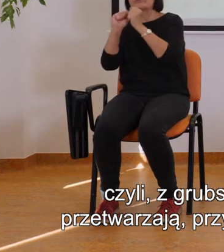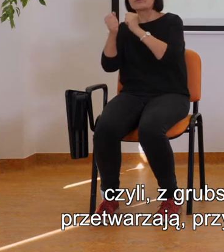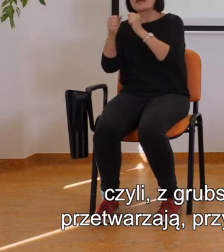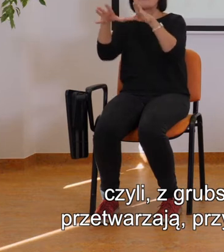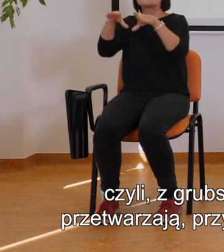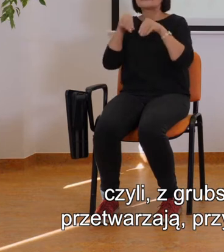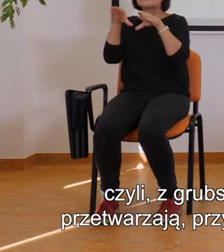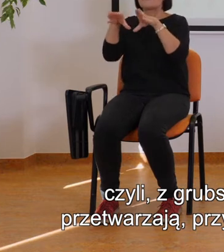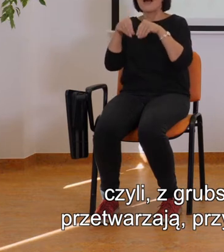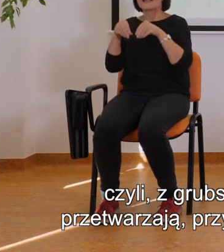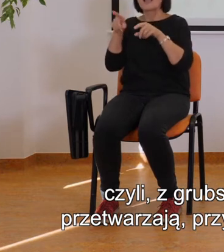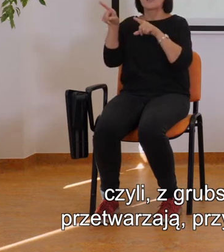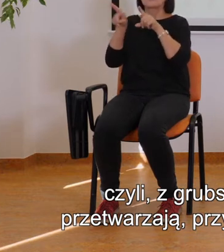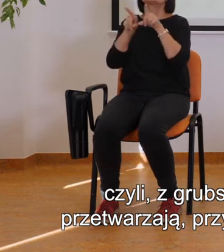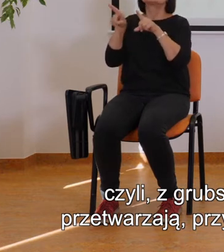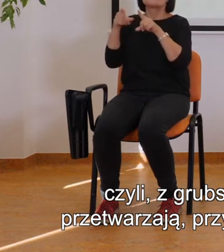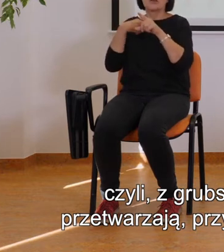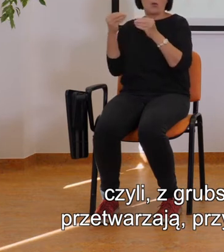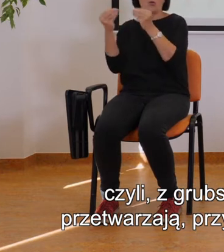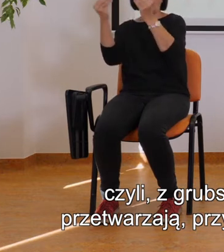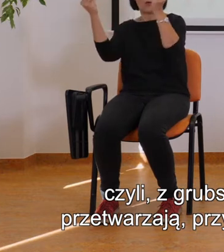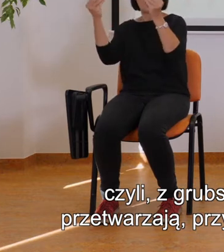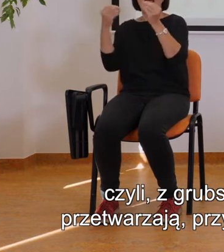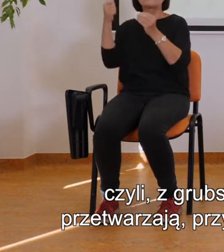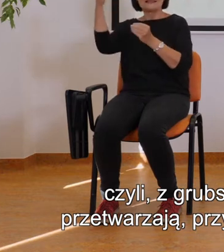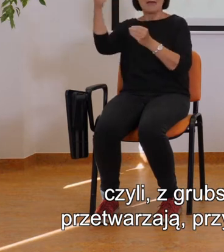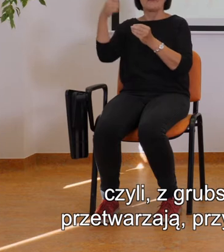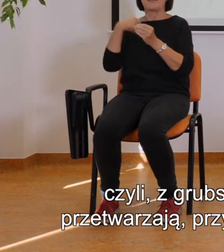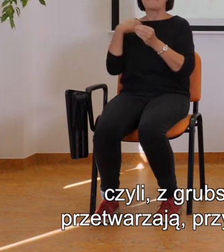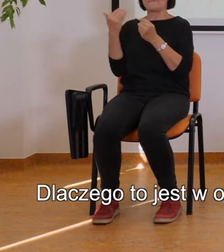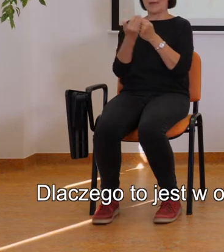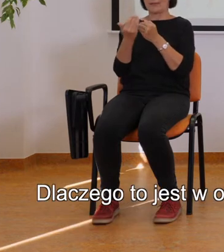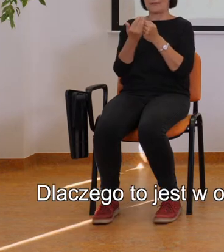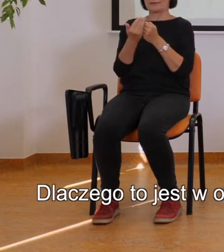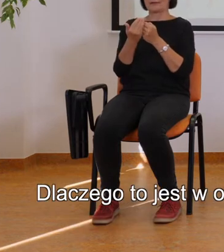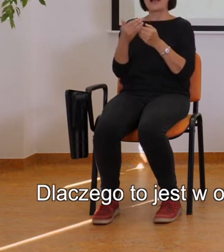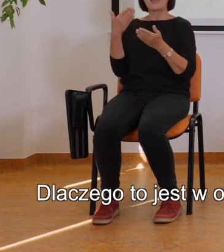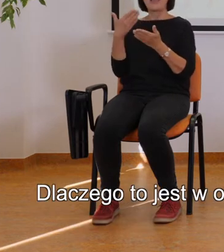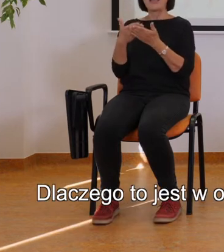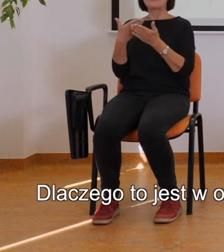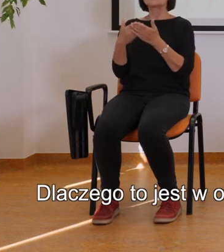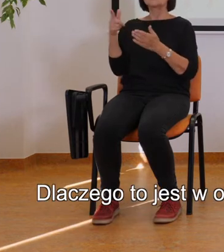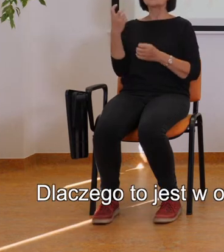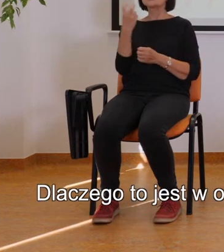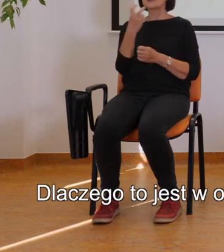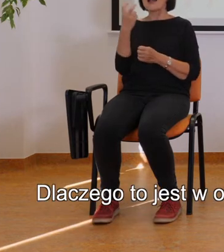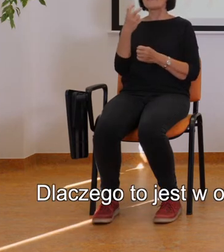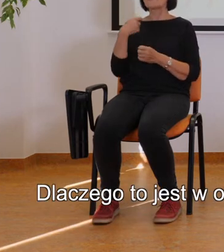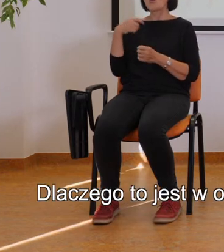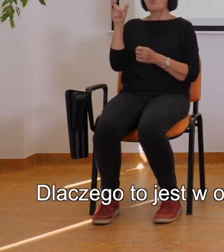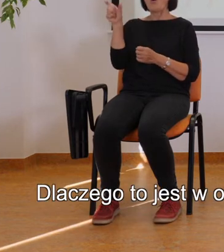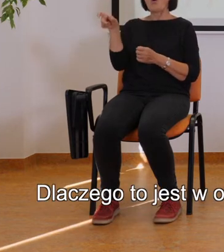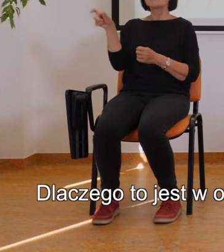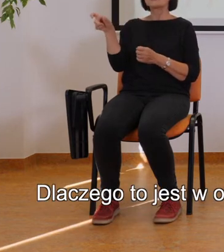przyswajają, a czasem nawet wytwarzają matematykę. Dlaczego to jest w ogóle ciekawe dla osoby, która